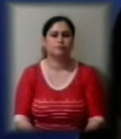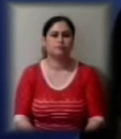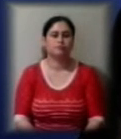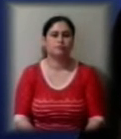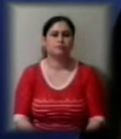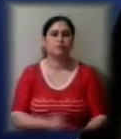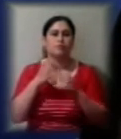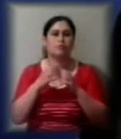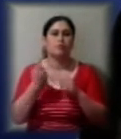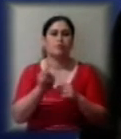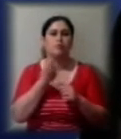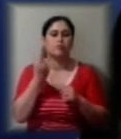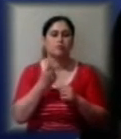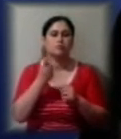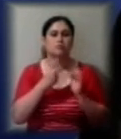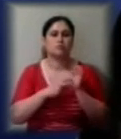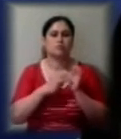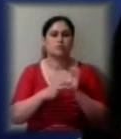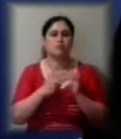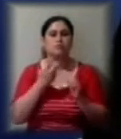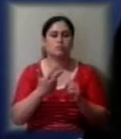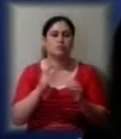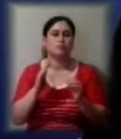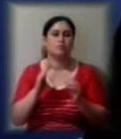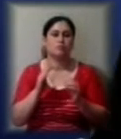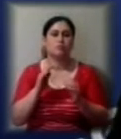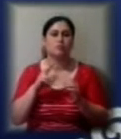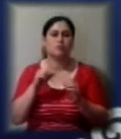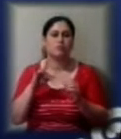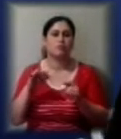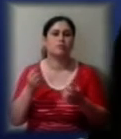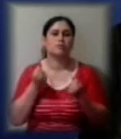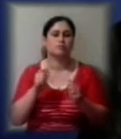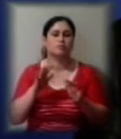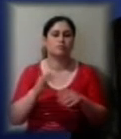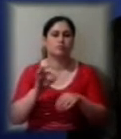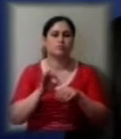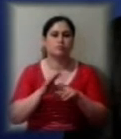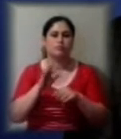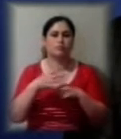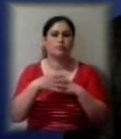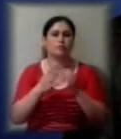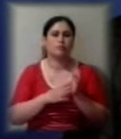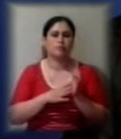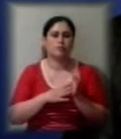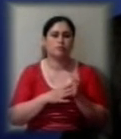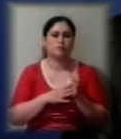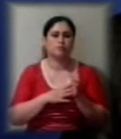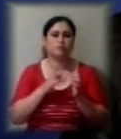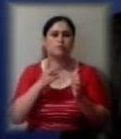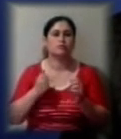173 лабораторно підтверджених випадків захворювання на коронавірус. На жаль, двоє померли.